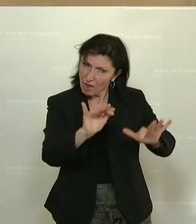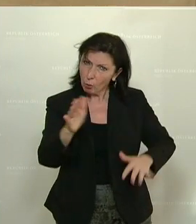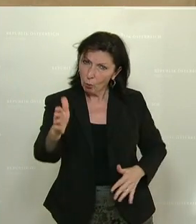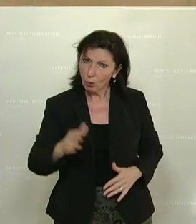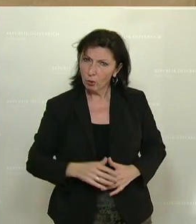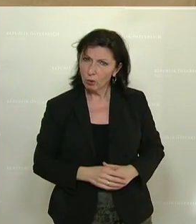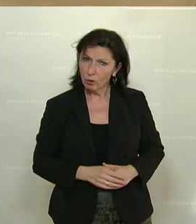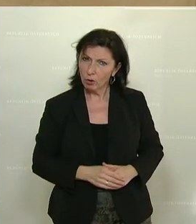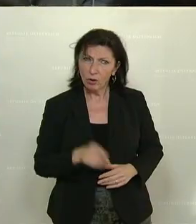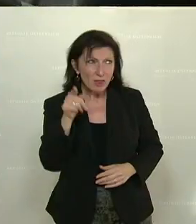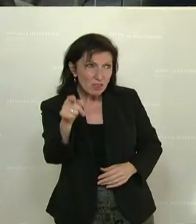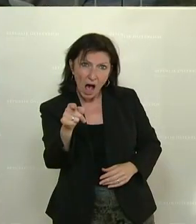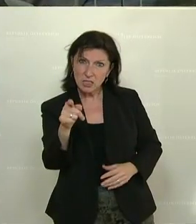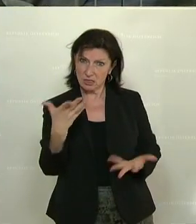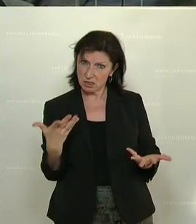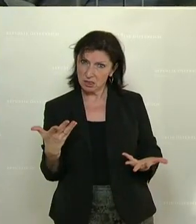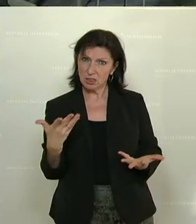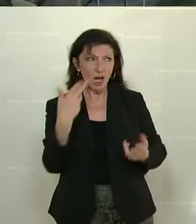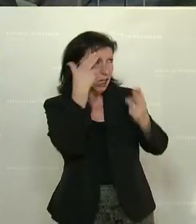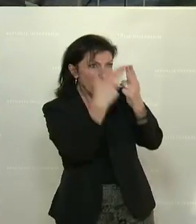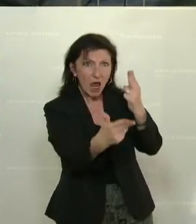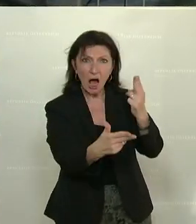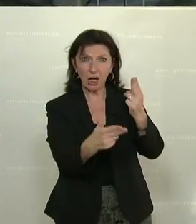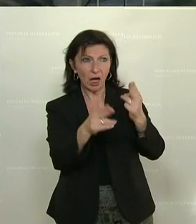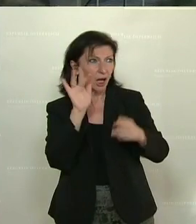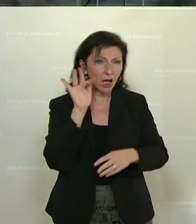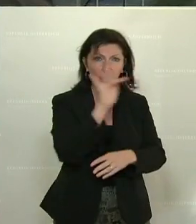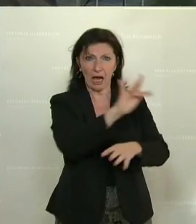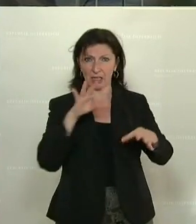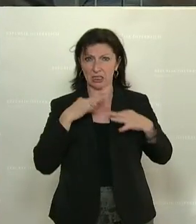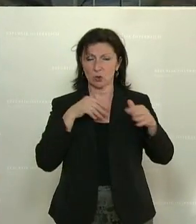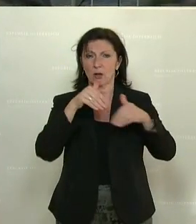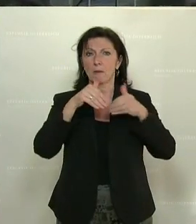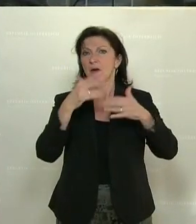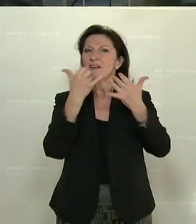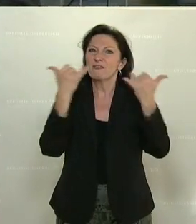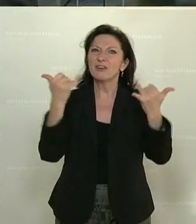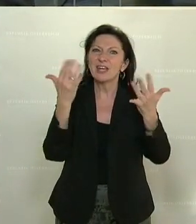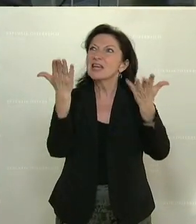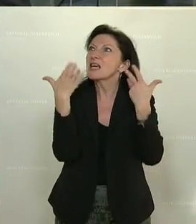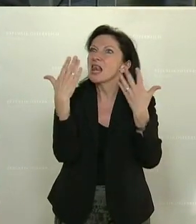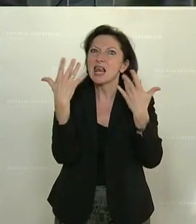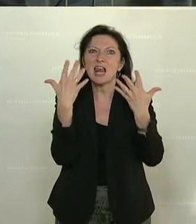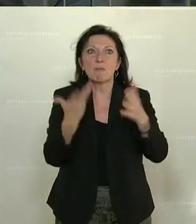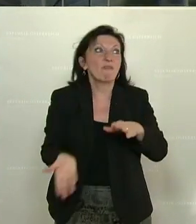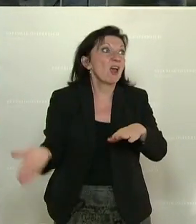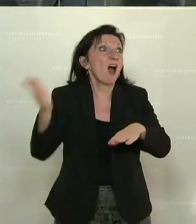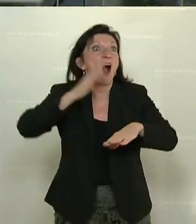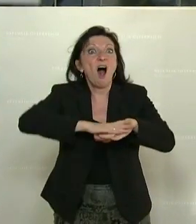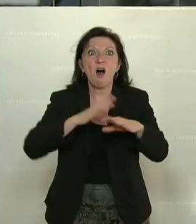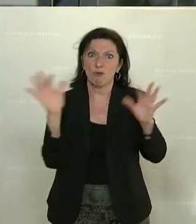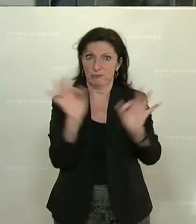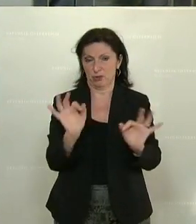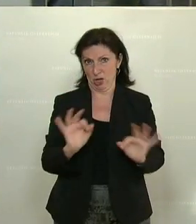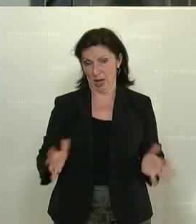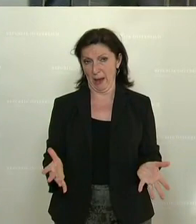Mit diesem Kanonendonner werfen Sie Rauch in das politische Klima hinein und verbessen damit das politische